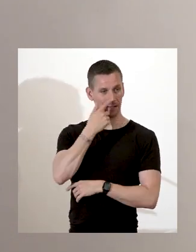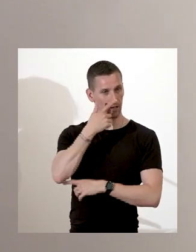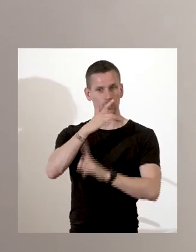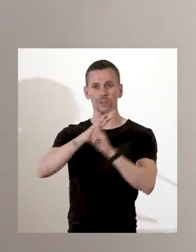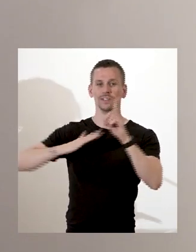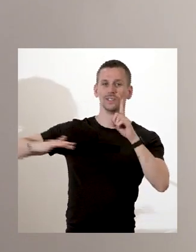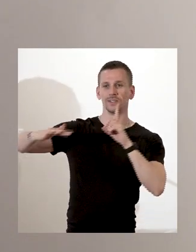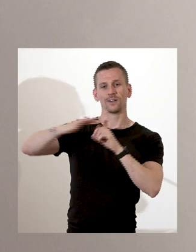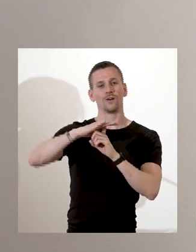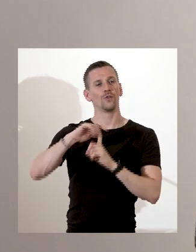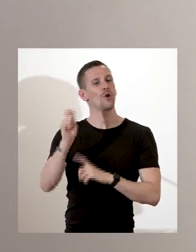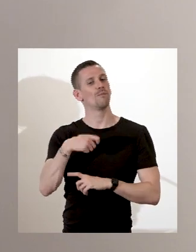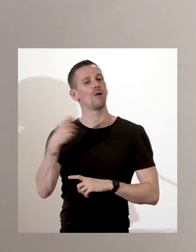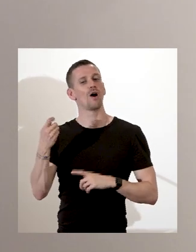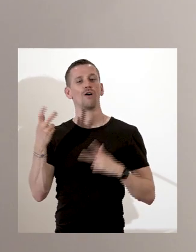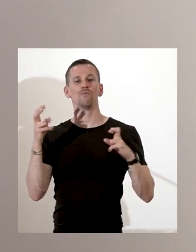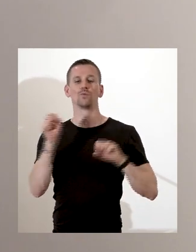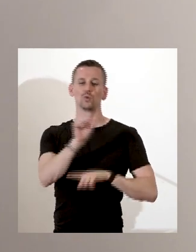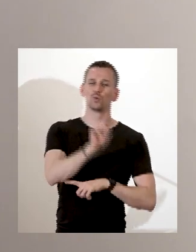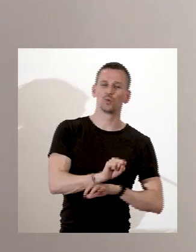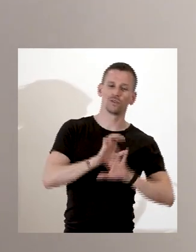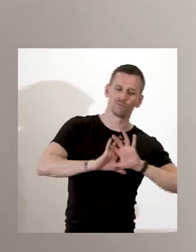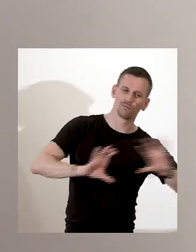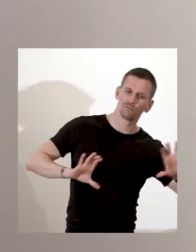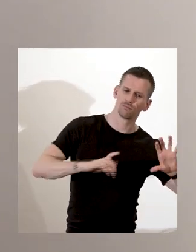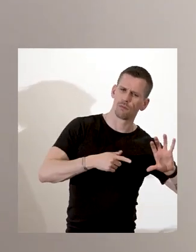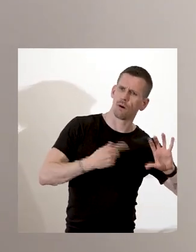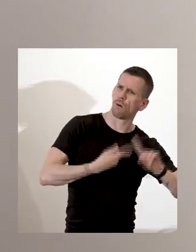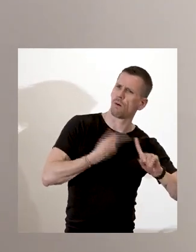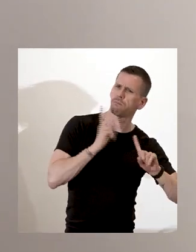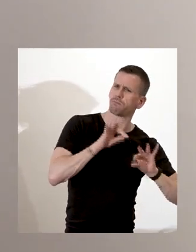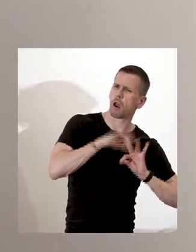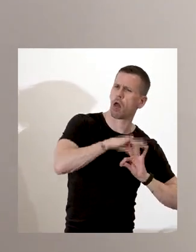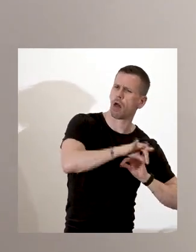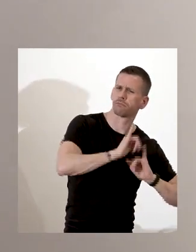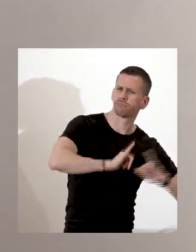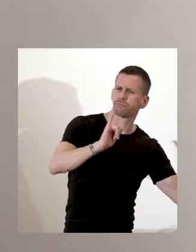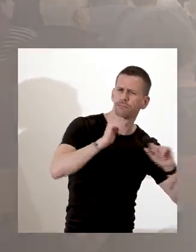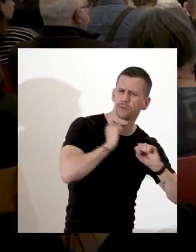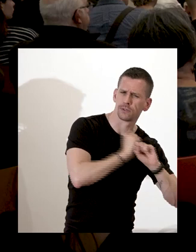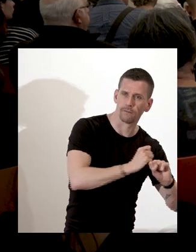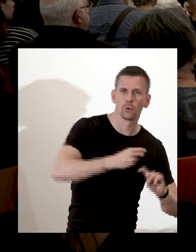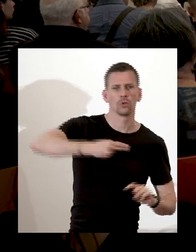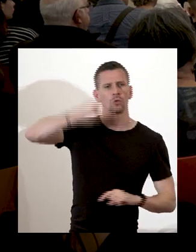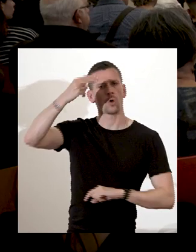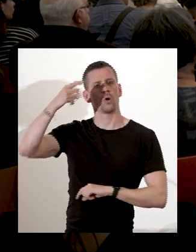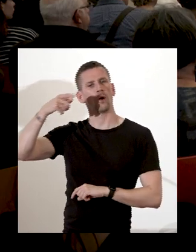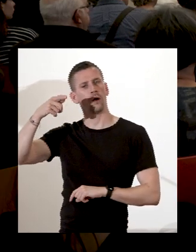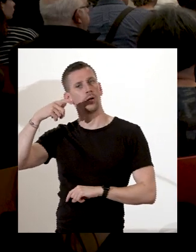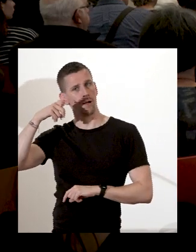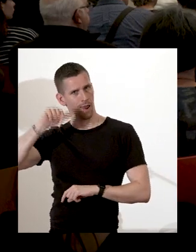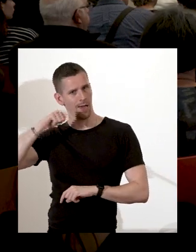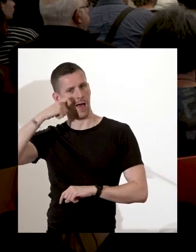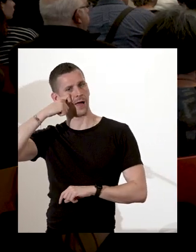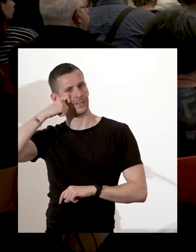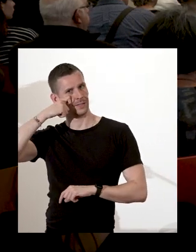plantations sucrières ou cotonnières, l'esclavage va organiser complètement les rapports sociaux. In fine, l'esclavage n'est